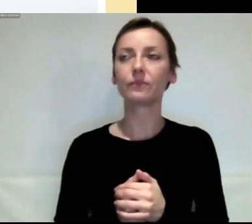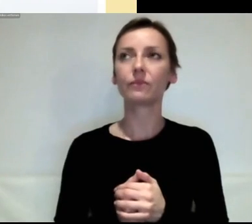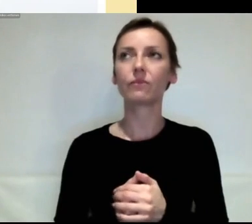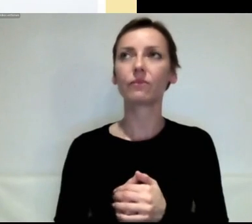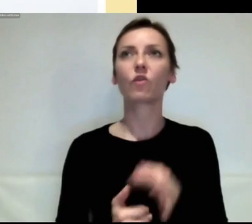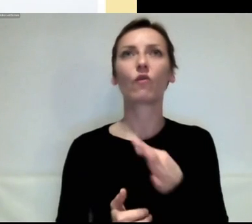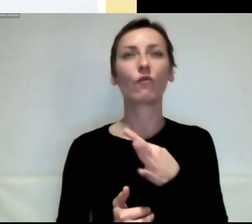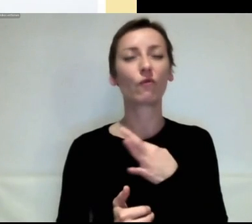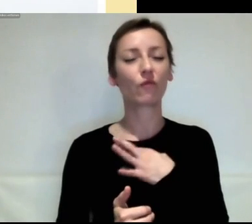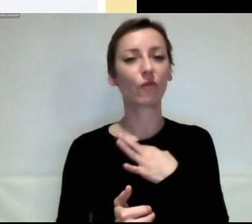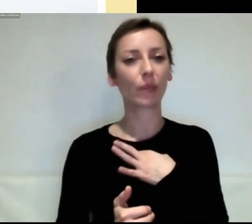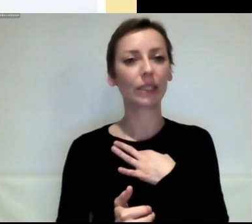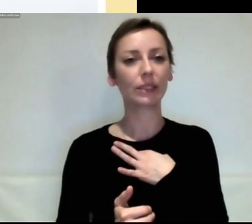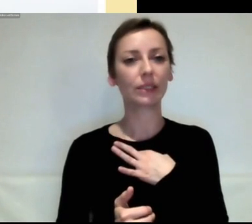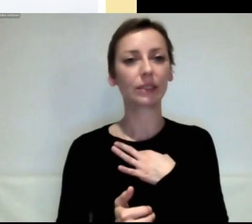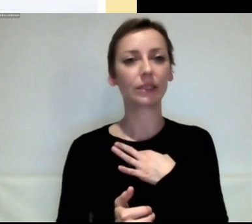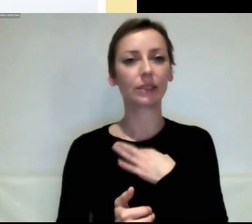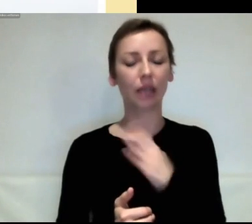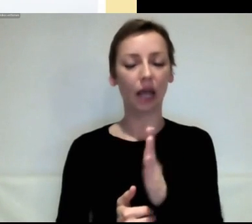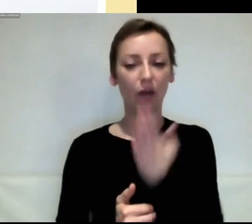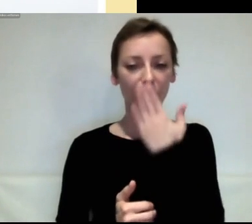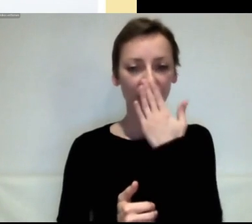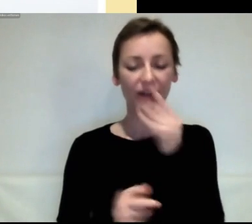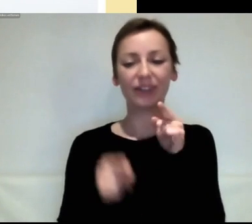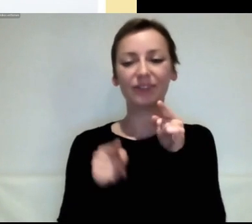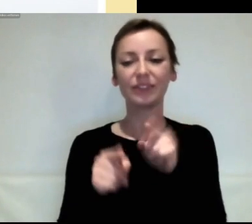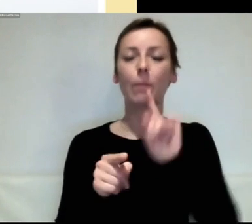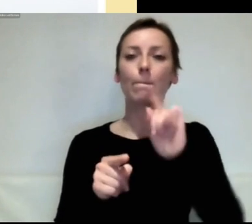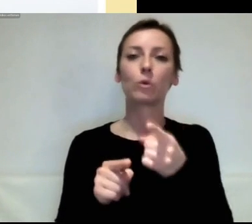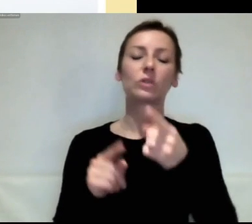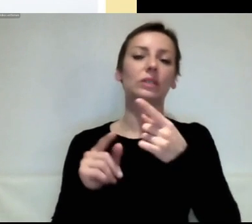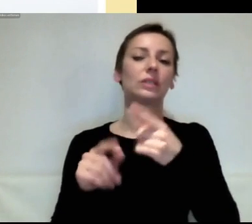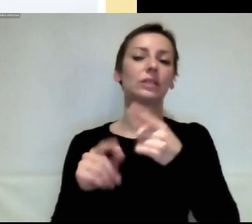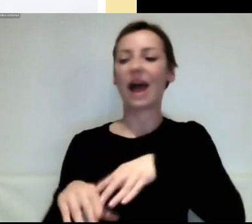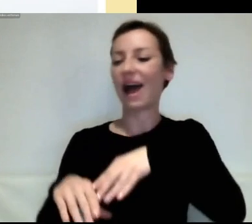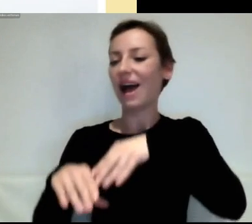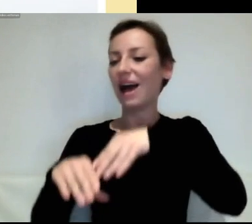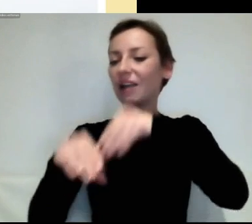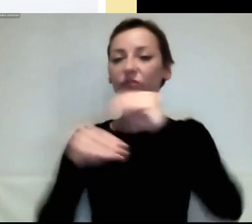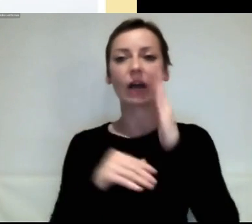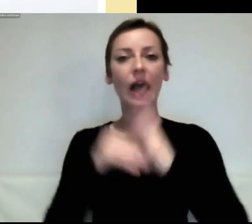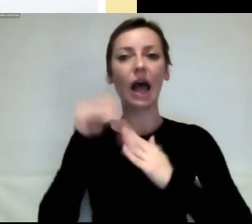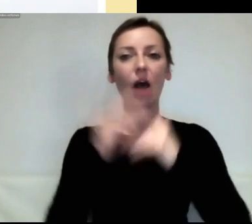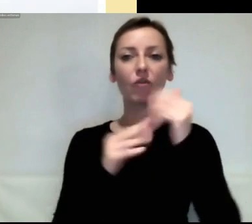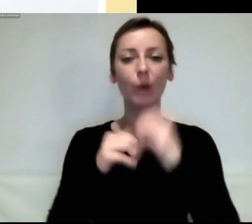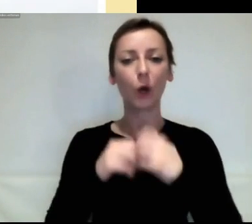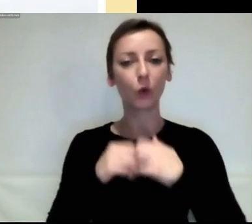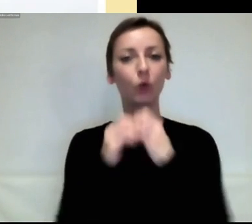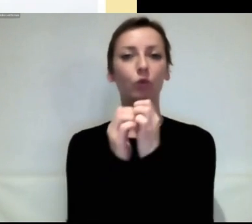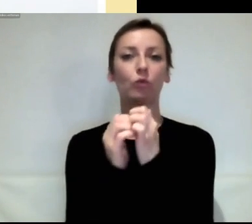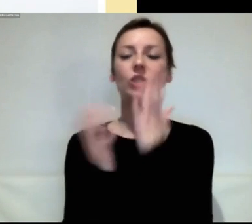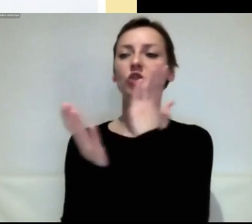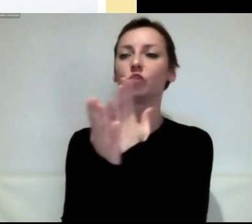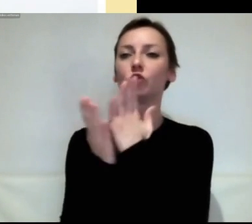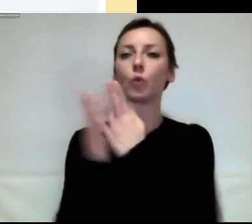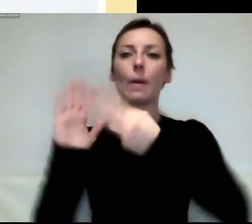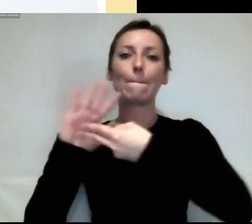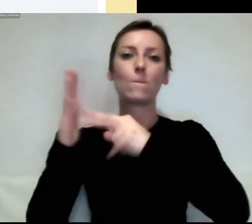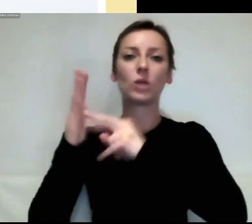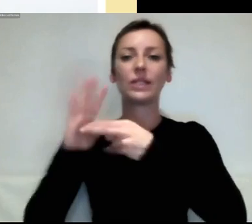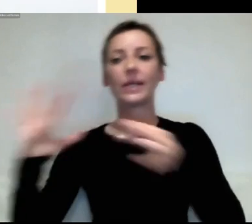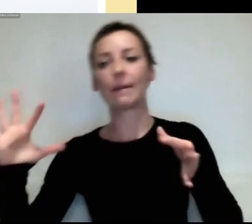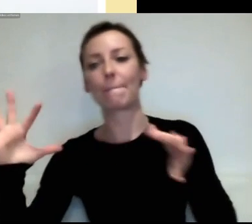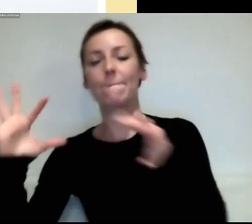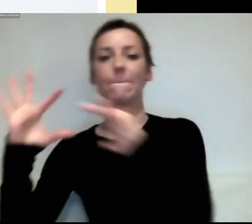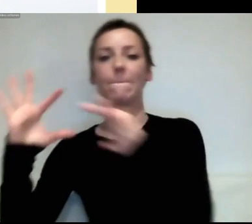zentral der Punkt politische Einbettung von Anfang bis zum Ende. Das heißt, dass idealerweise ein BürgerInnenrat